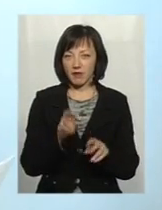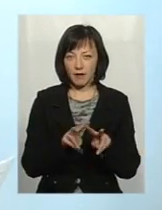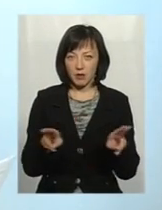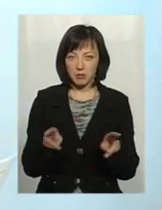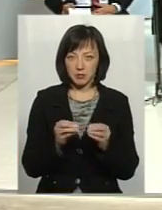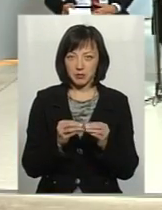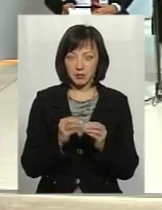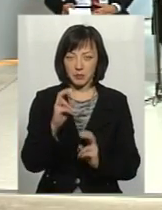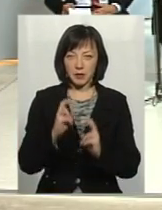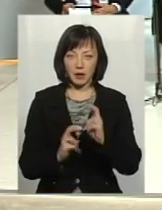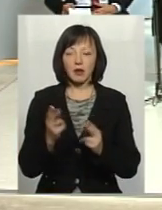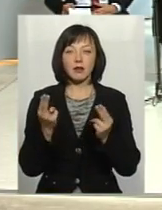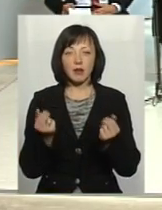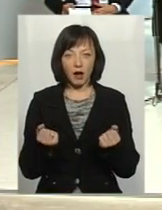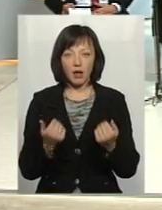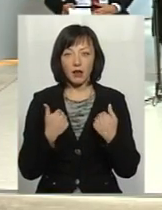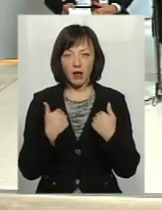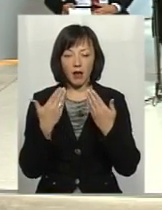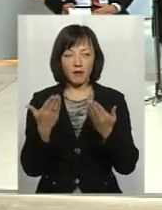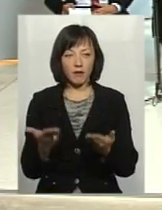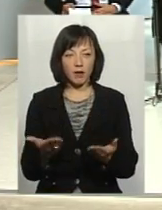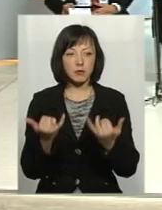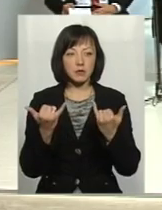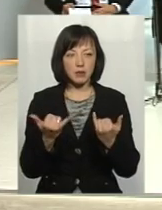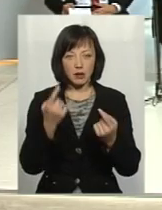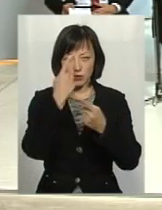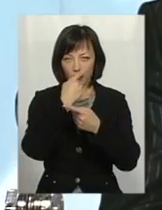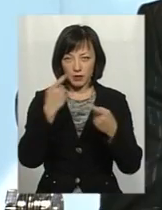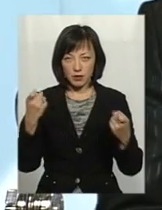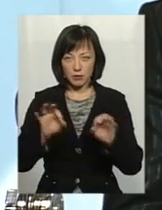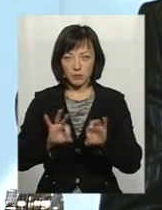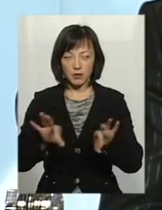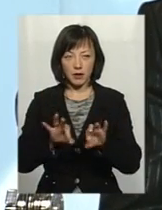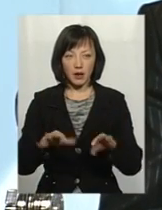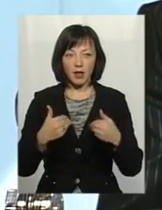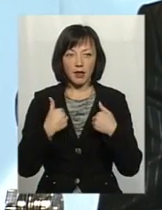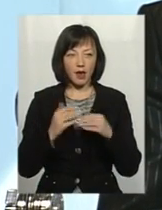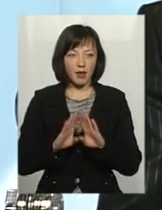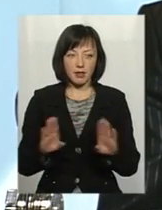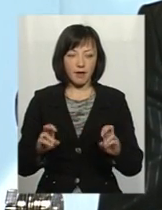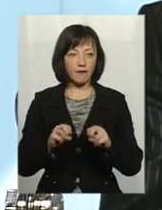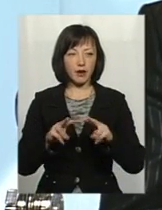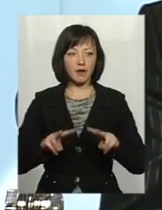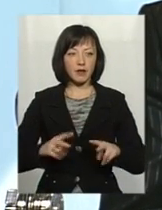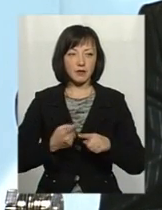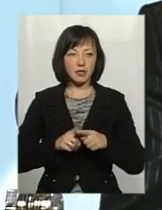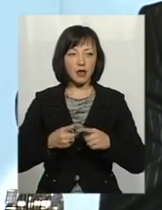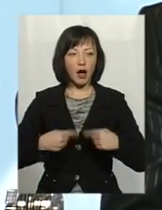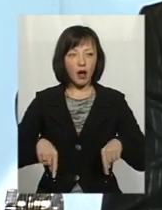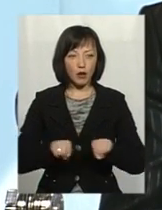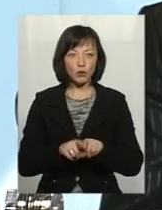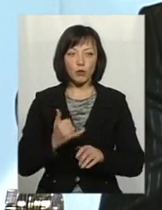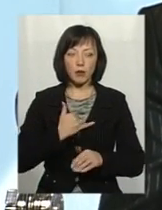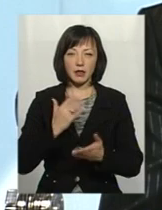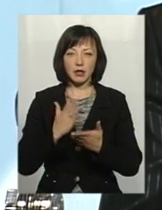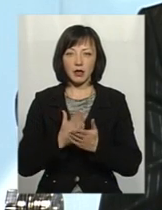підприємство? Так, я вам зараз доведу офіційну інформацію, так як я не фехвець в цій галусі, але в мене є